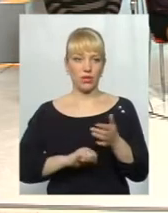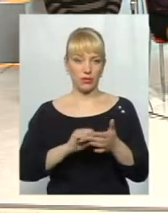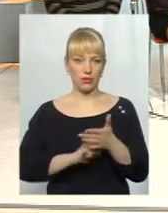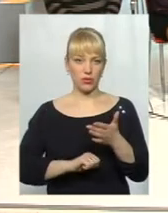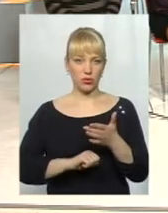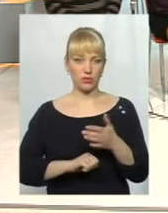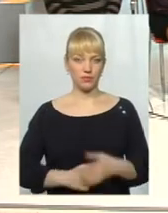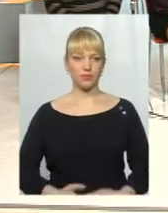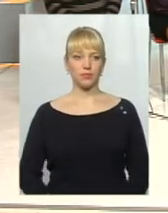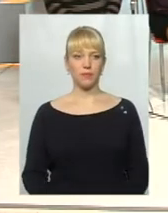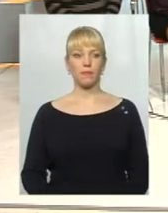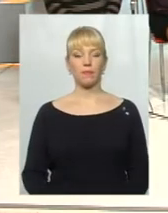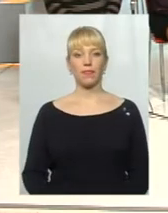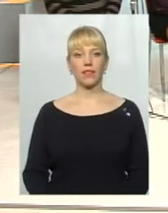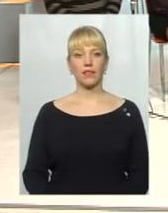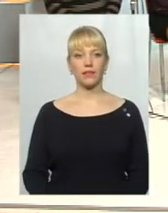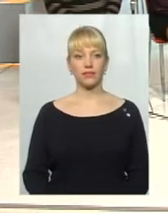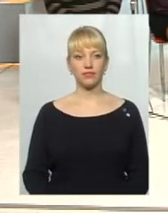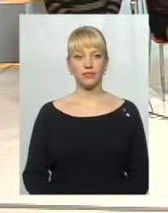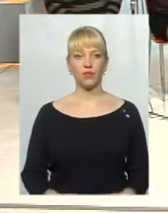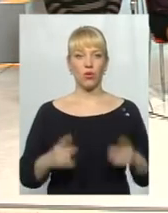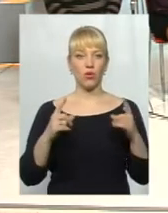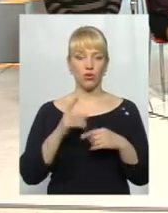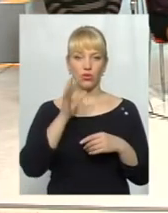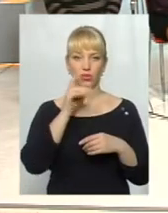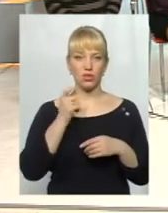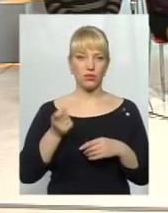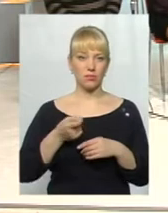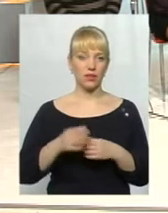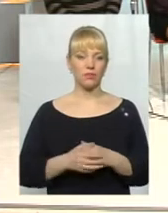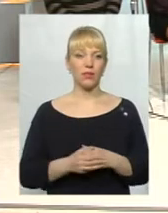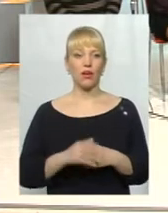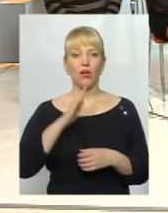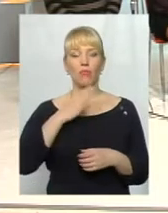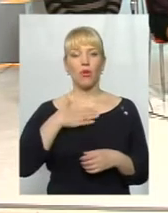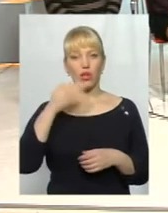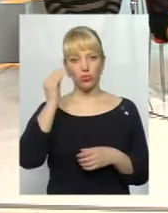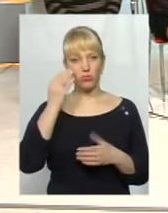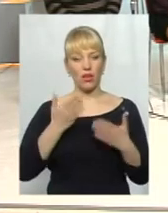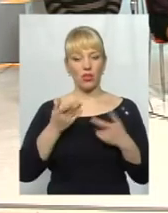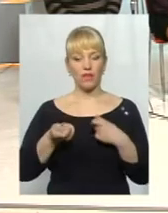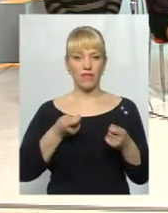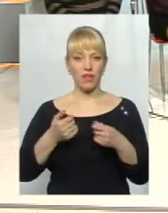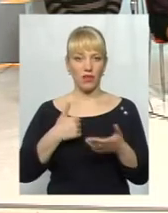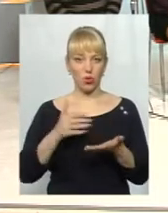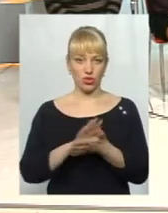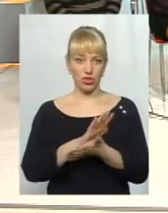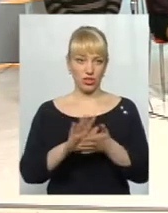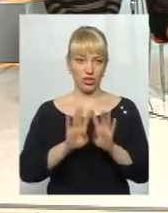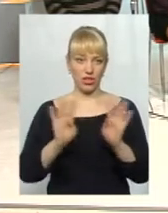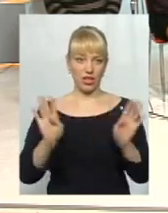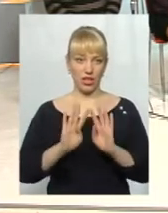Олексію і так само з іншої сторони. Коротко, тому що часу в нас не так багато. Моя думка, якщо влада збирається очищати ряди